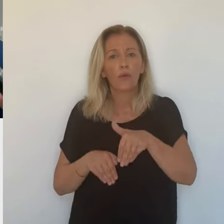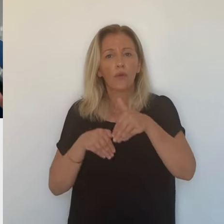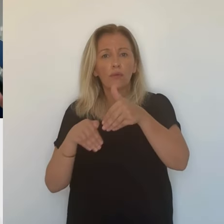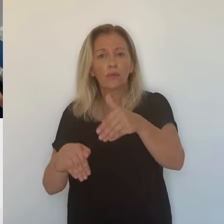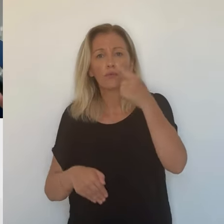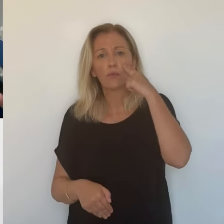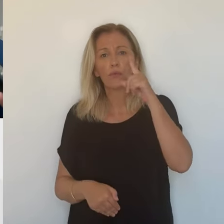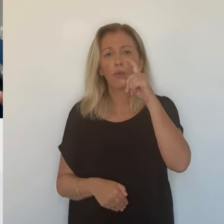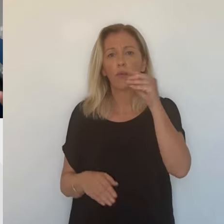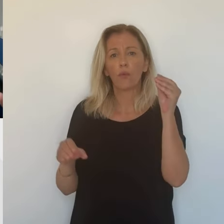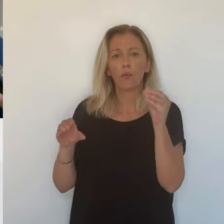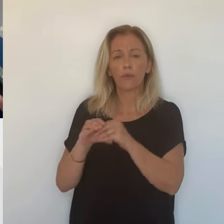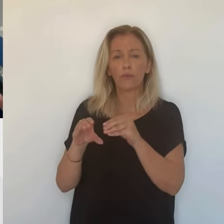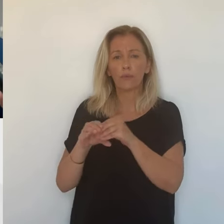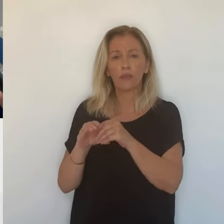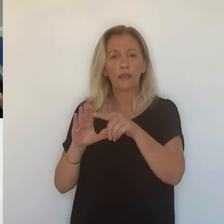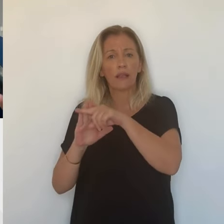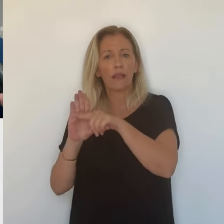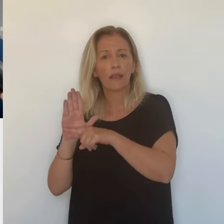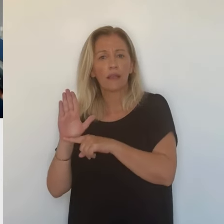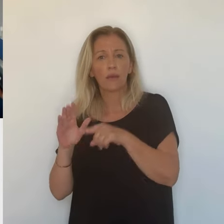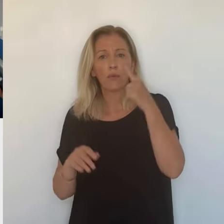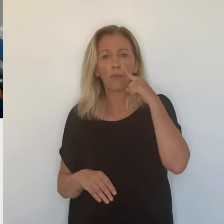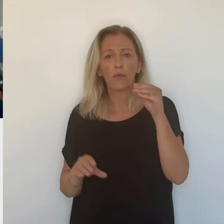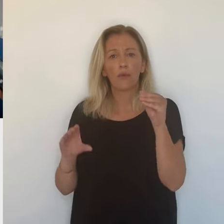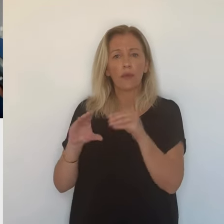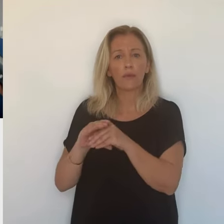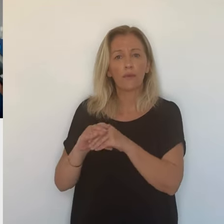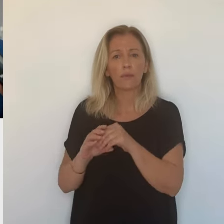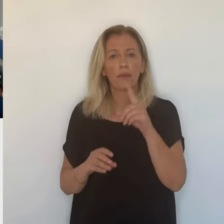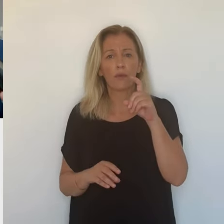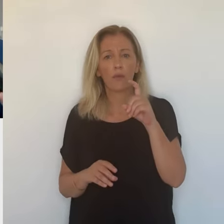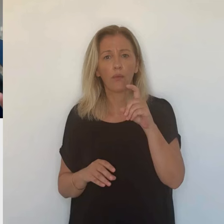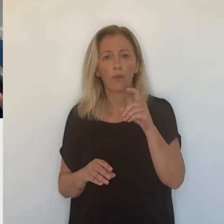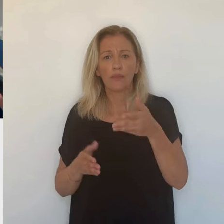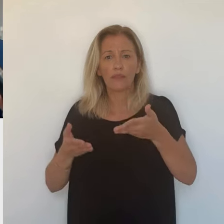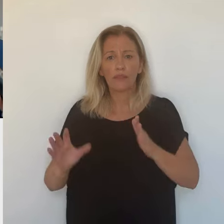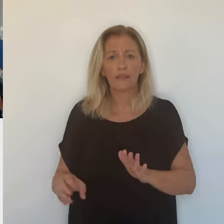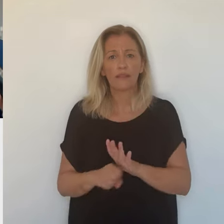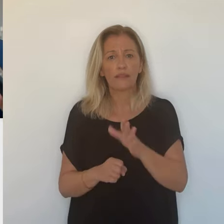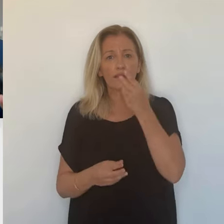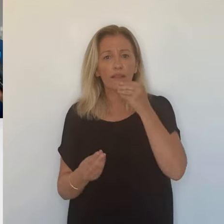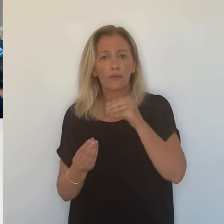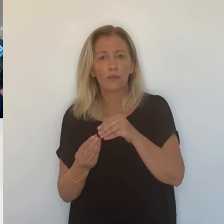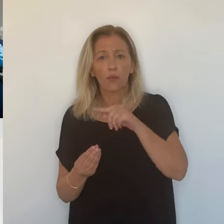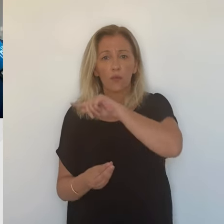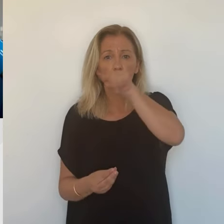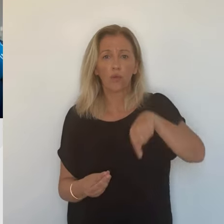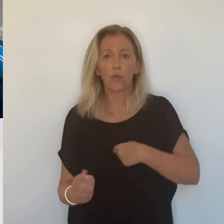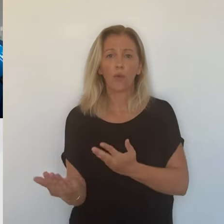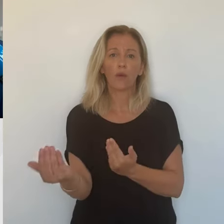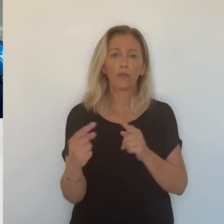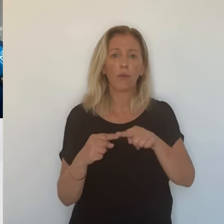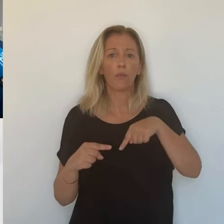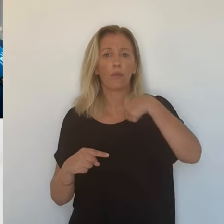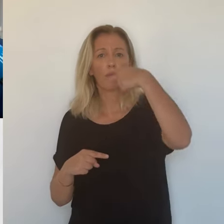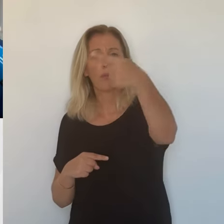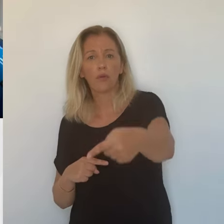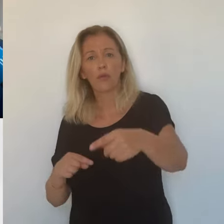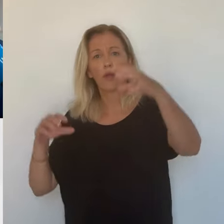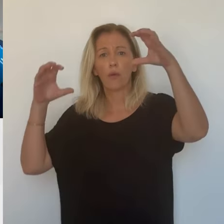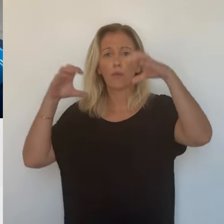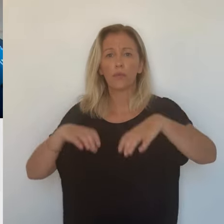mesures qui ont été mises en place, elles ont été mises suffisamment tôt en place pour nous permettre d'arriver normalement dans une situation à la prochaine